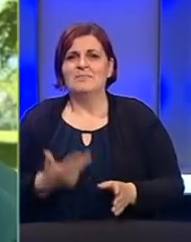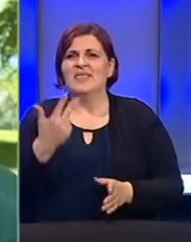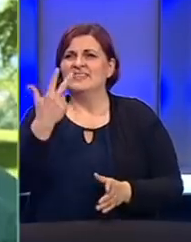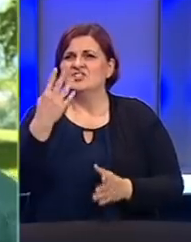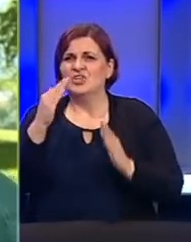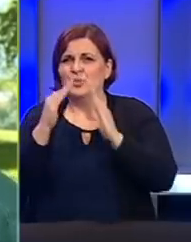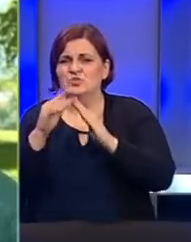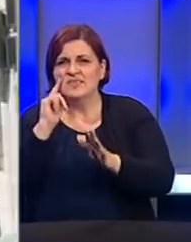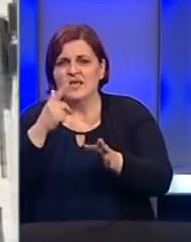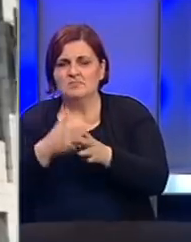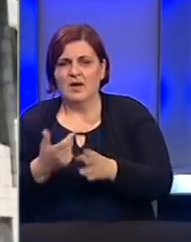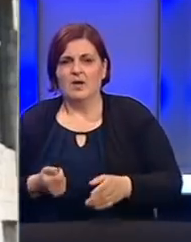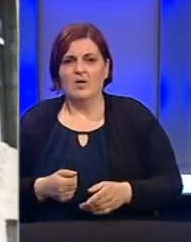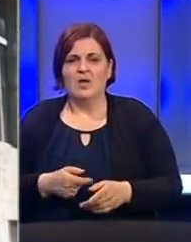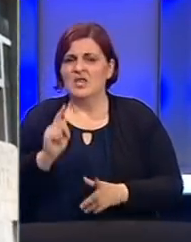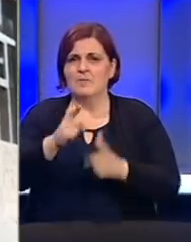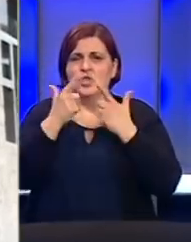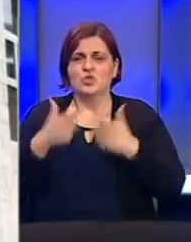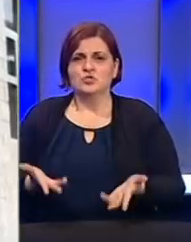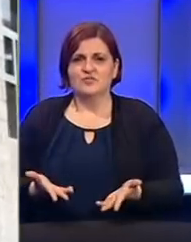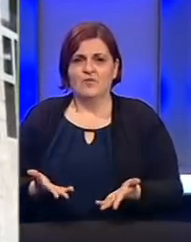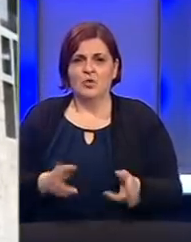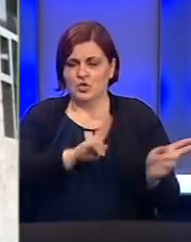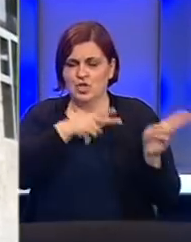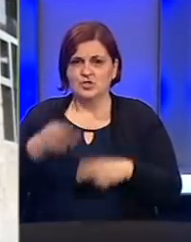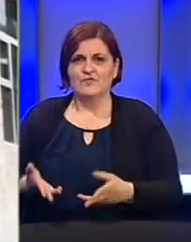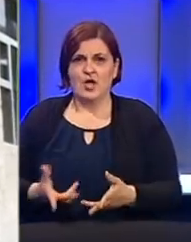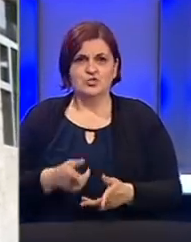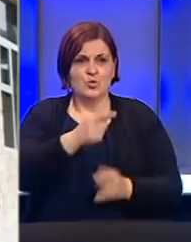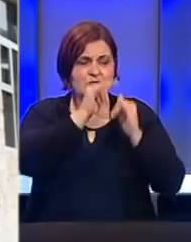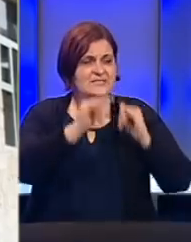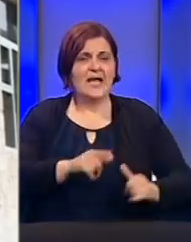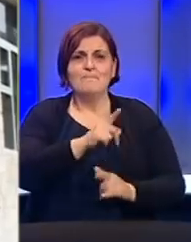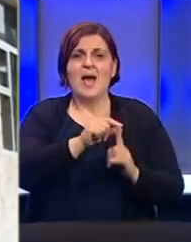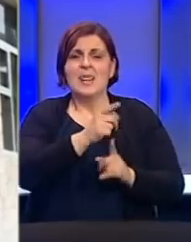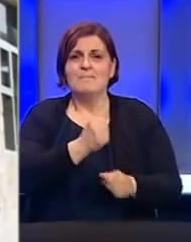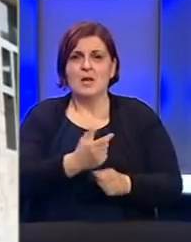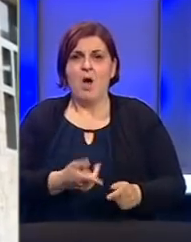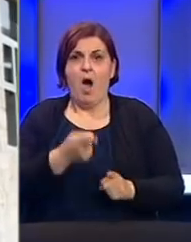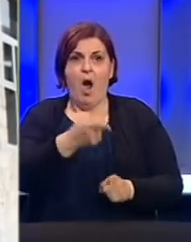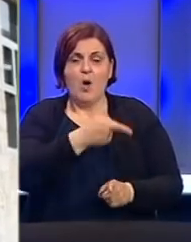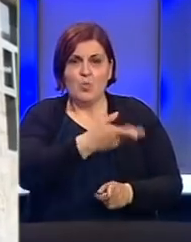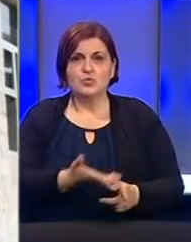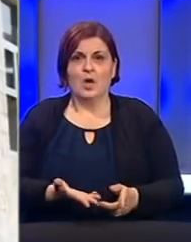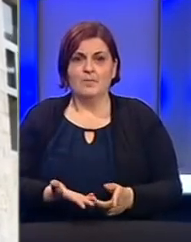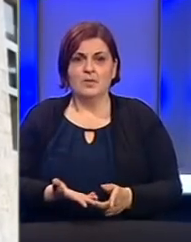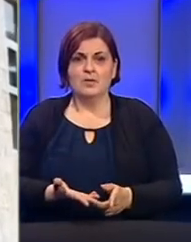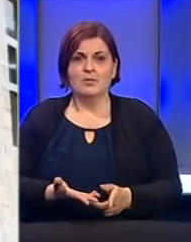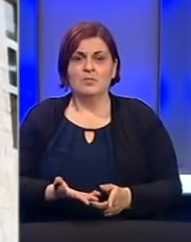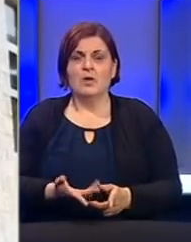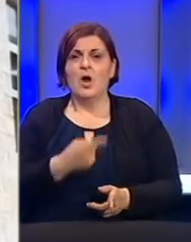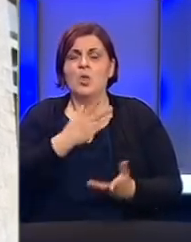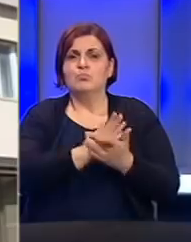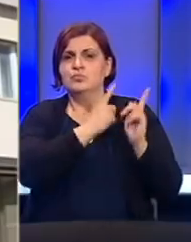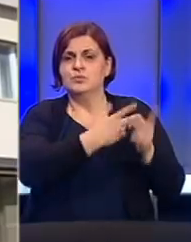kućića i spavio u stanci. Ne bi trebalo dozvoliti da se vraćaju u Slipete. Ako je već tako odlučeno onda treba biti tamo ne